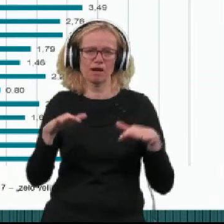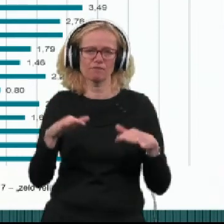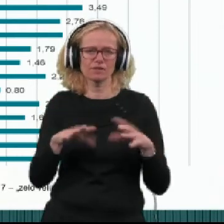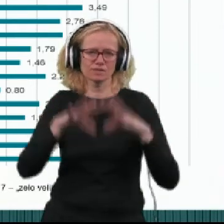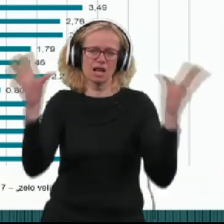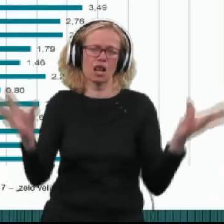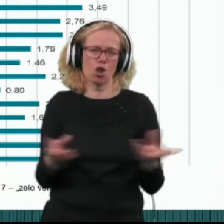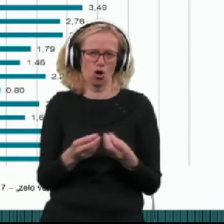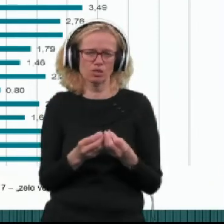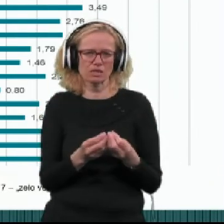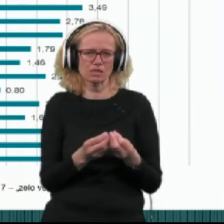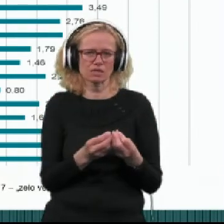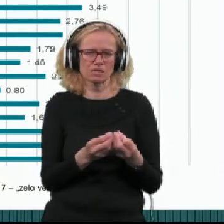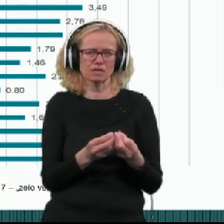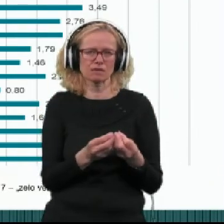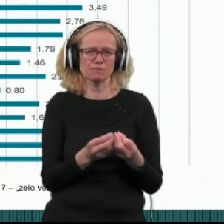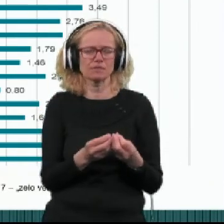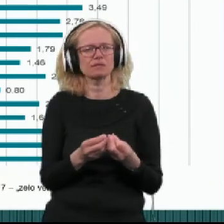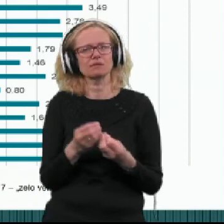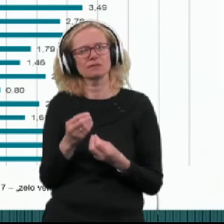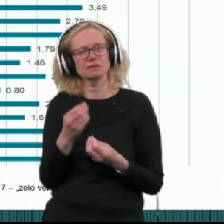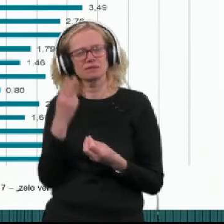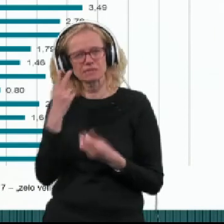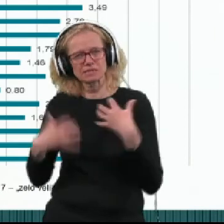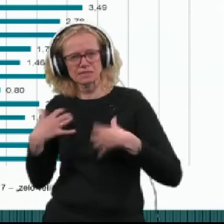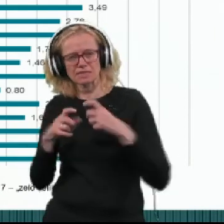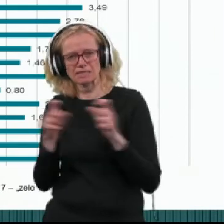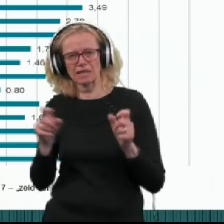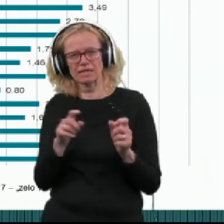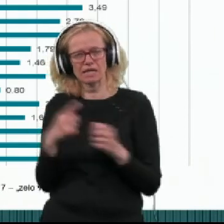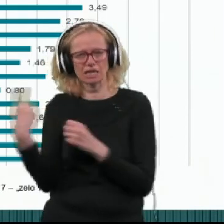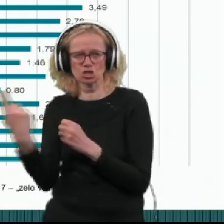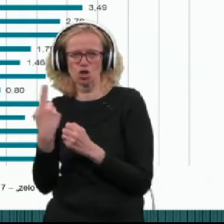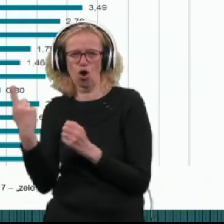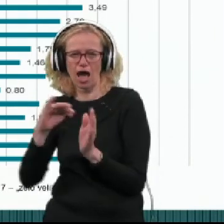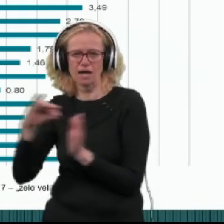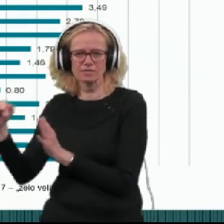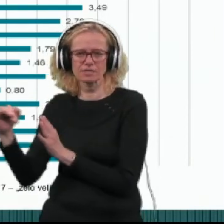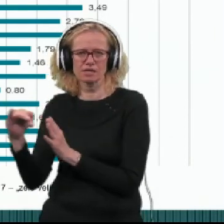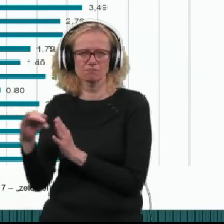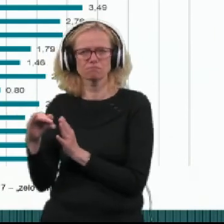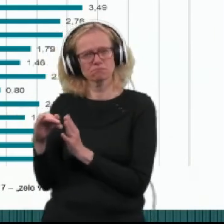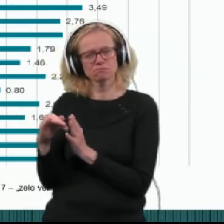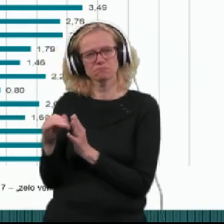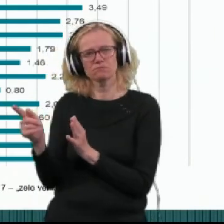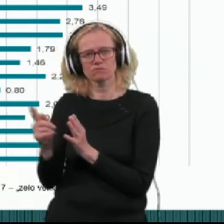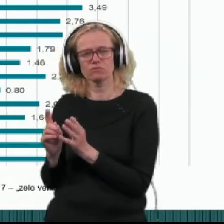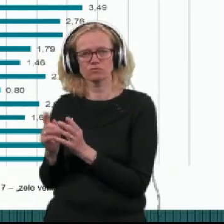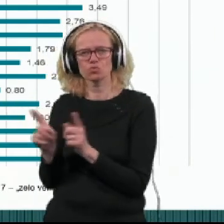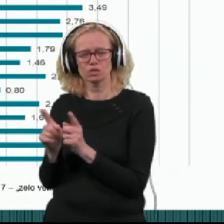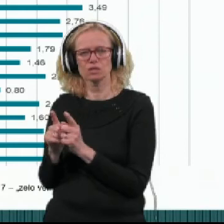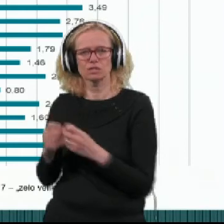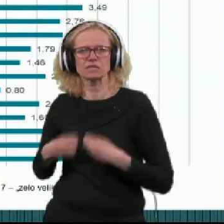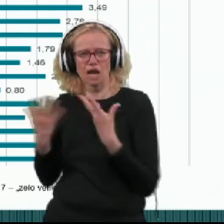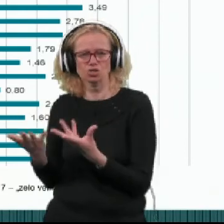celotnim ozorcem, kjer so stiske zaradi izolacije tudi relativno visoko izražene, te